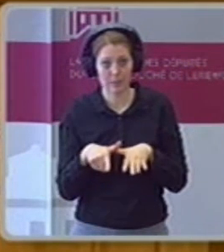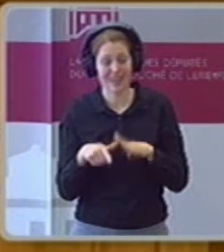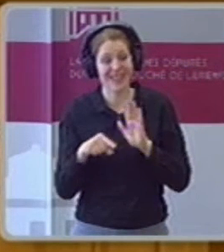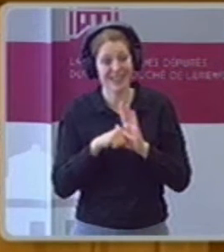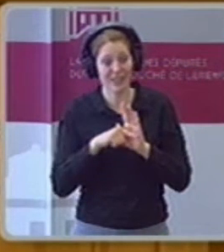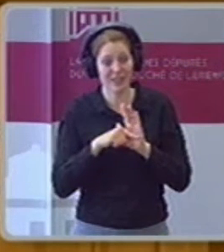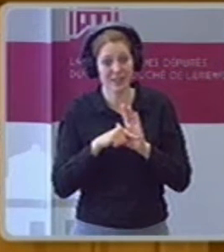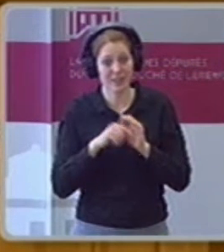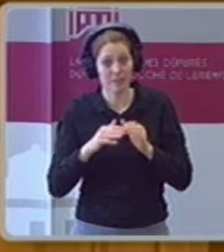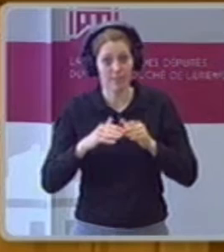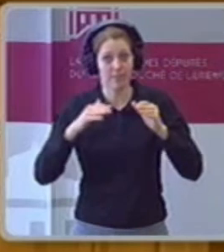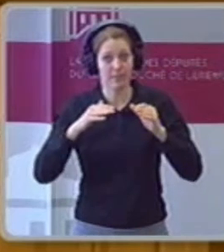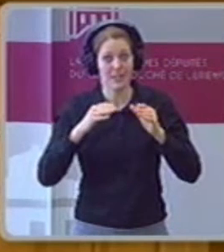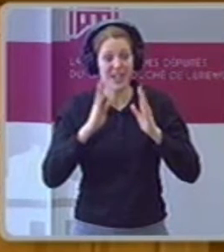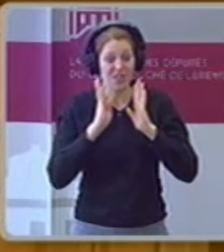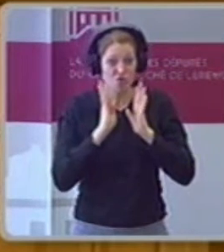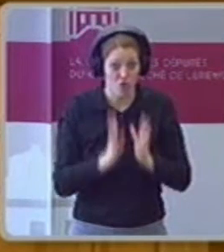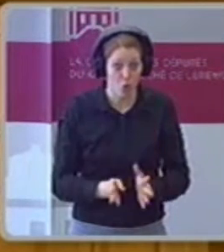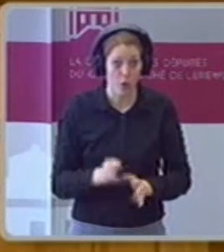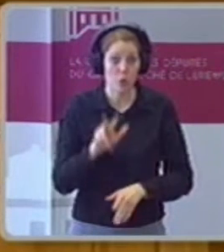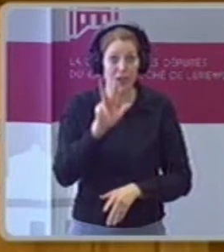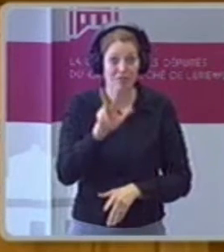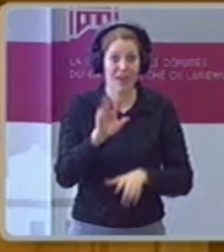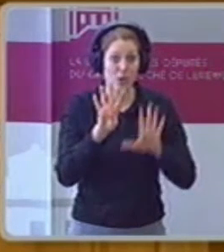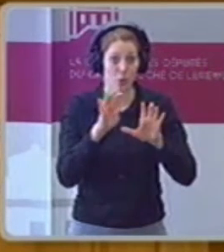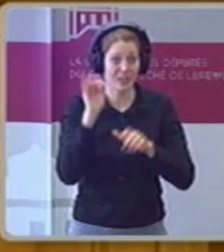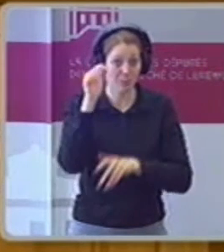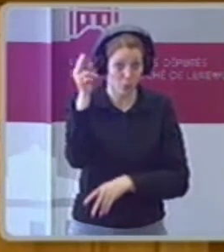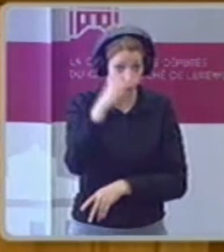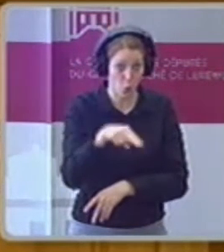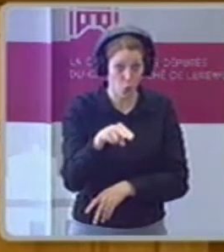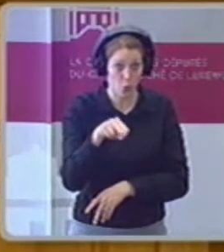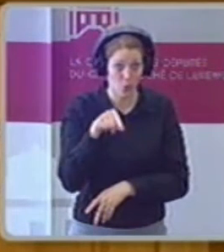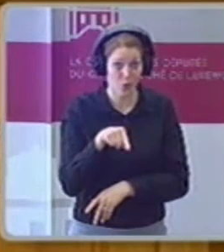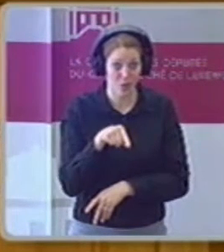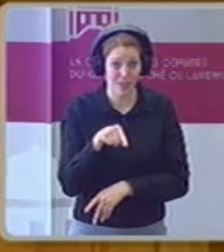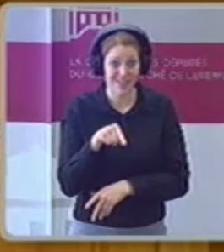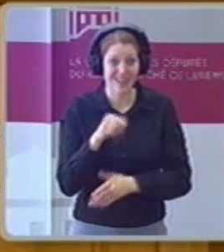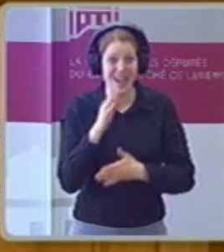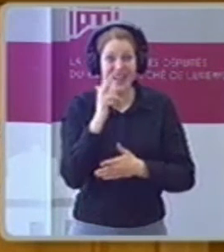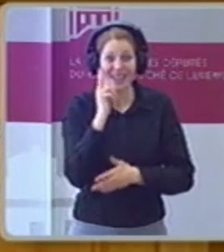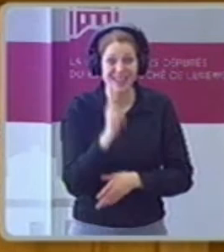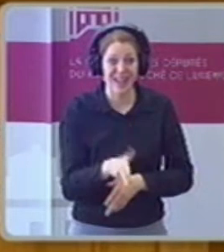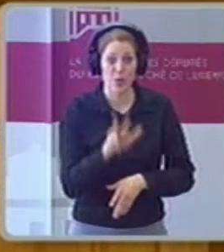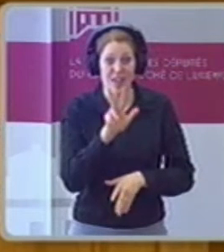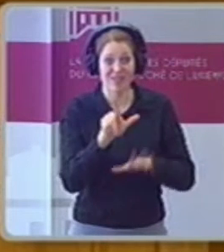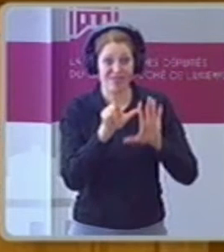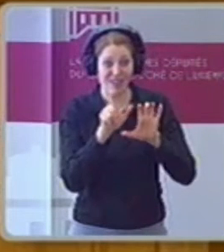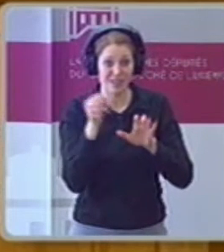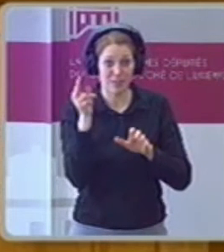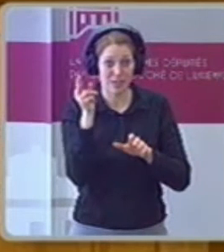sind 373 Millionen, die Steuerreform kostet. 2018 aus dem Defizit